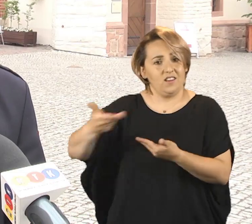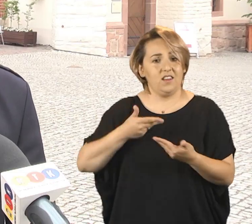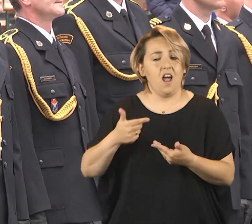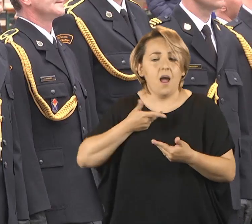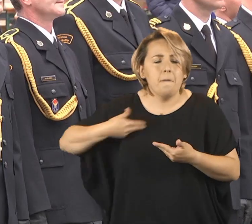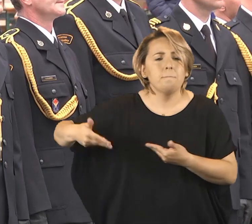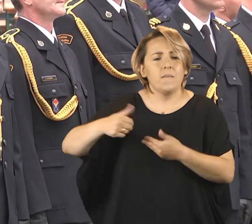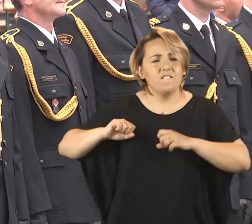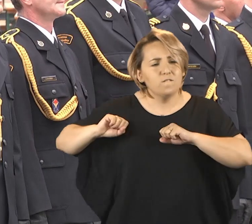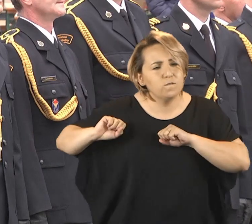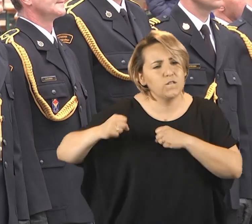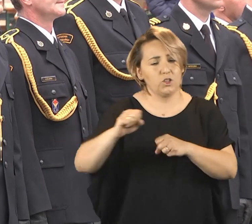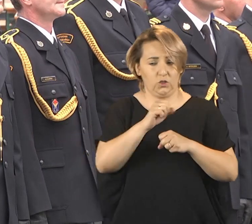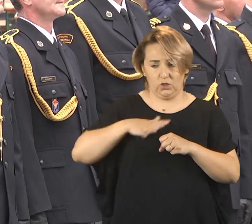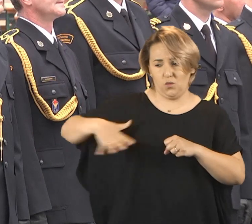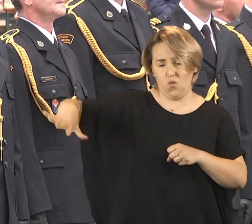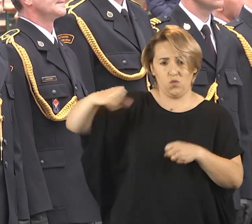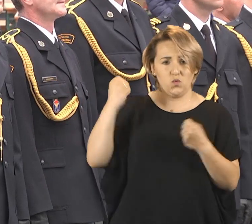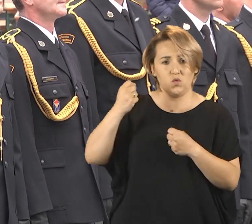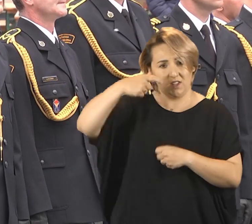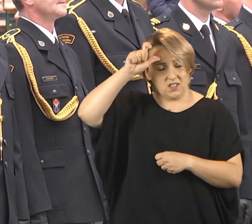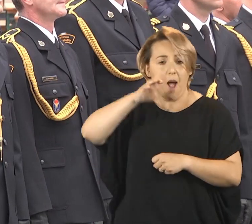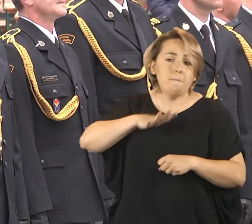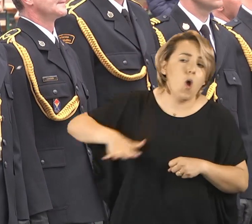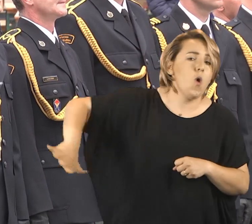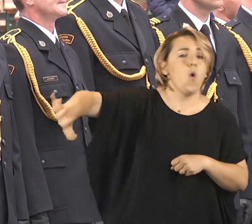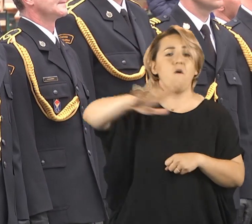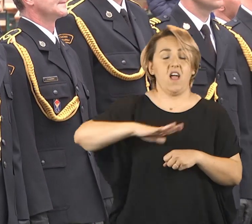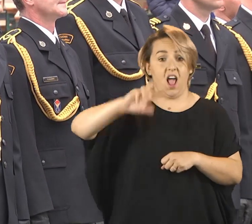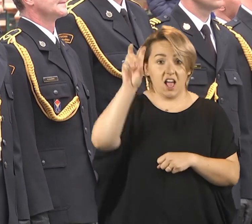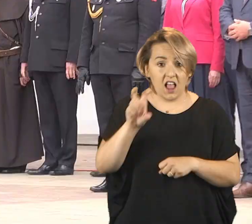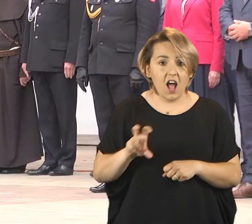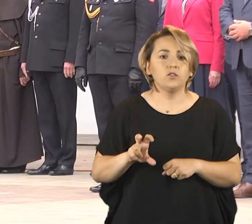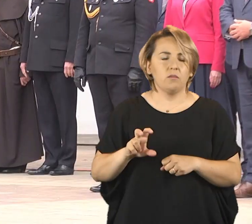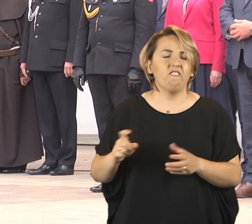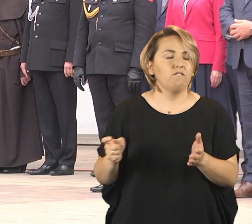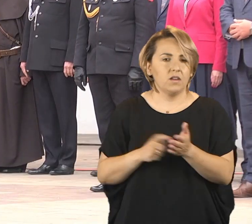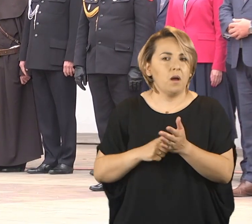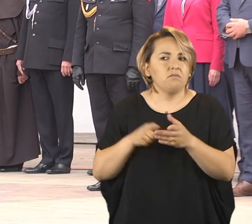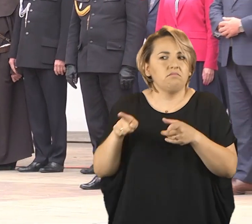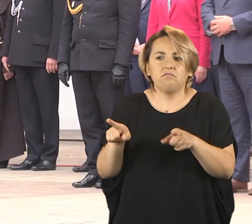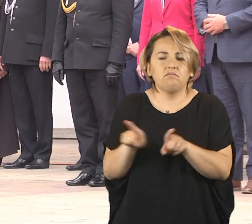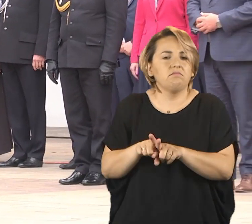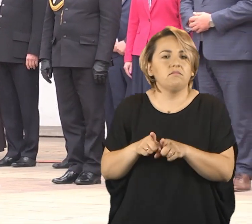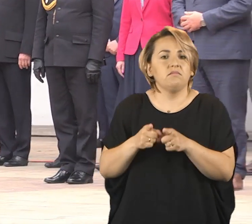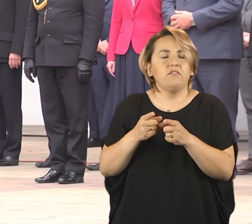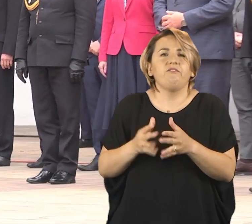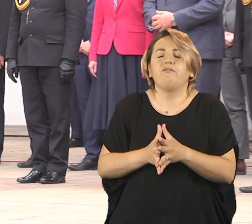wysiłku, ile wkładają wszyscy strażacy z całego powiatu draciborskiego, to naprawdę